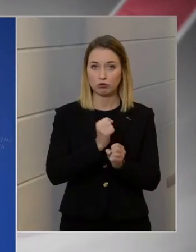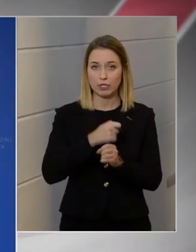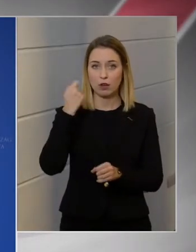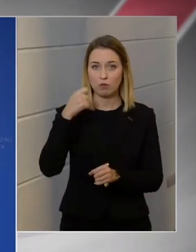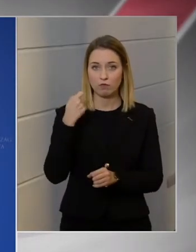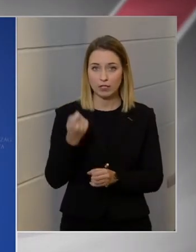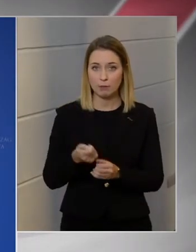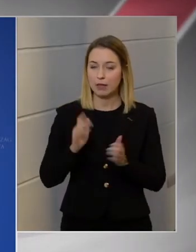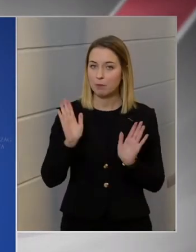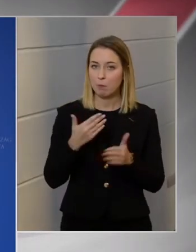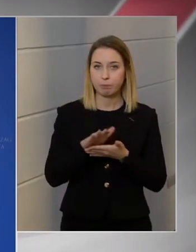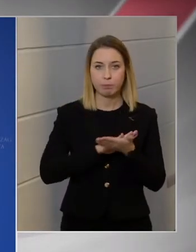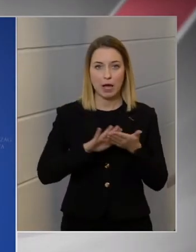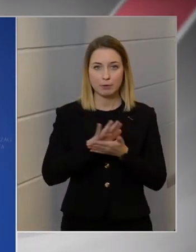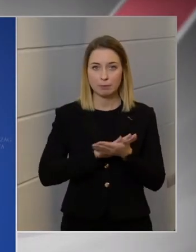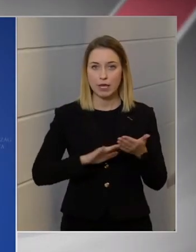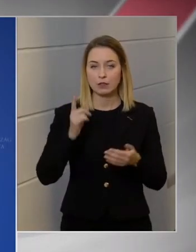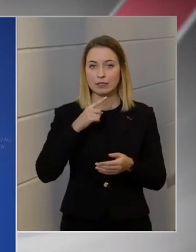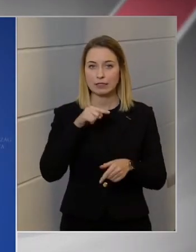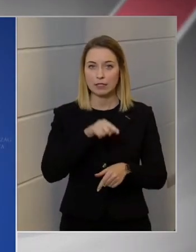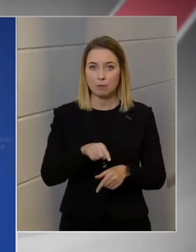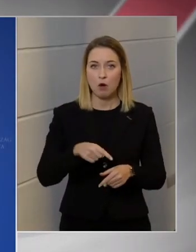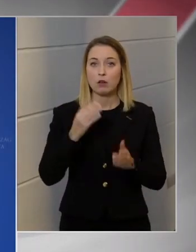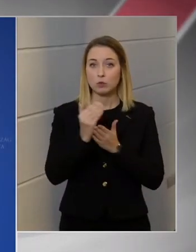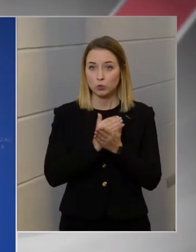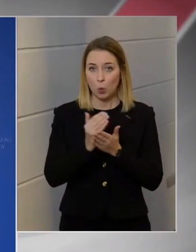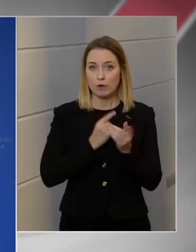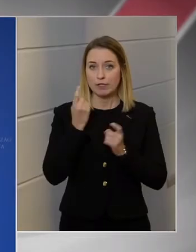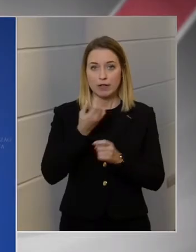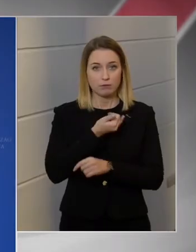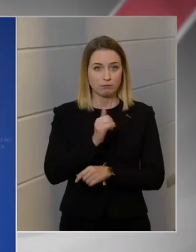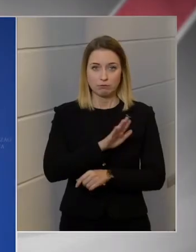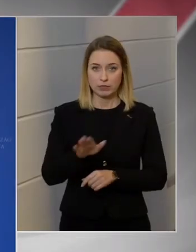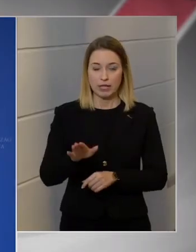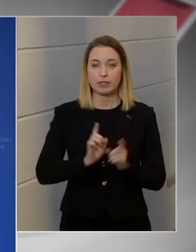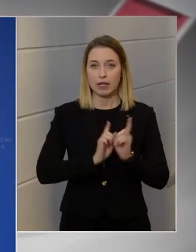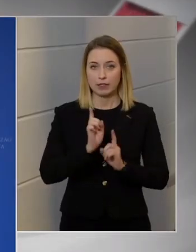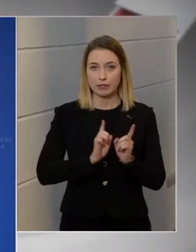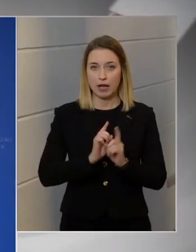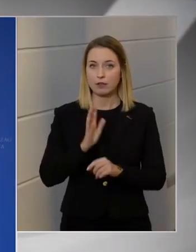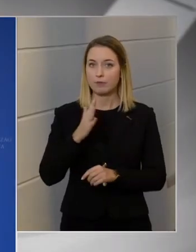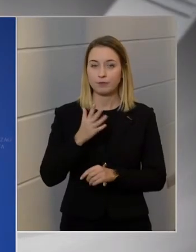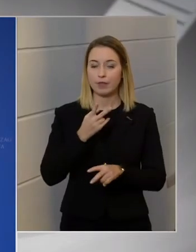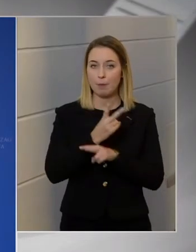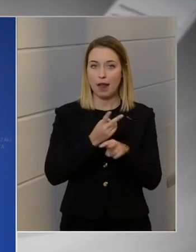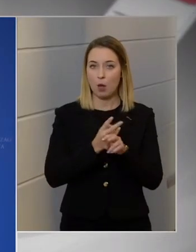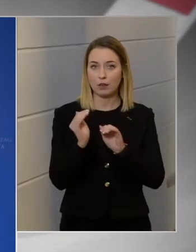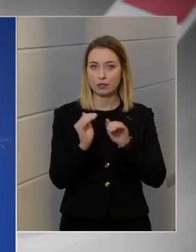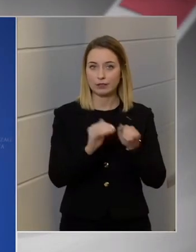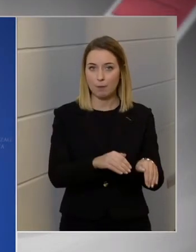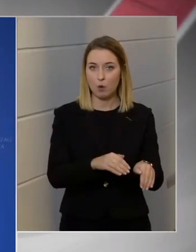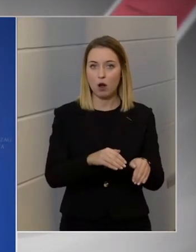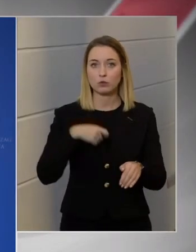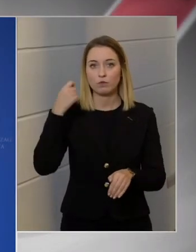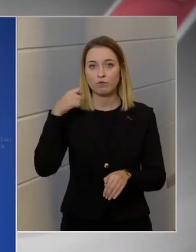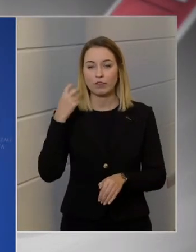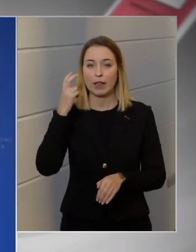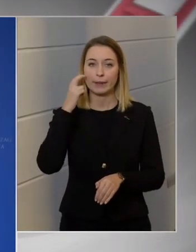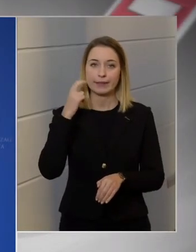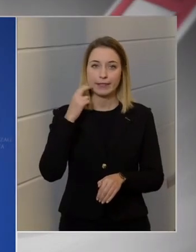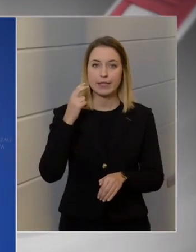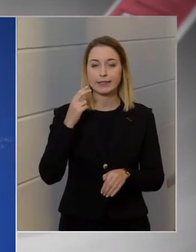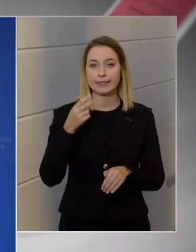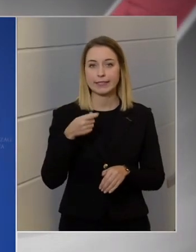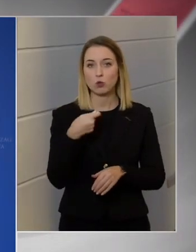bármilyen témakörben, az törvény szerint mindenkinek jár. Tehát az nem az államilag támogatott filmintézeti